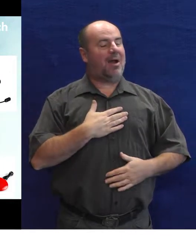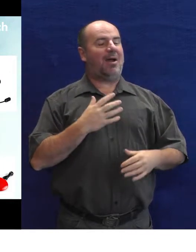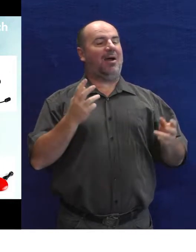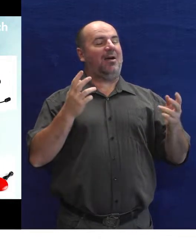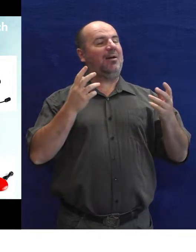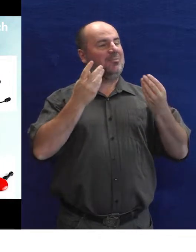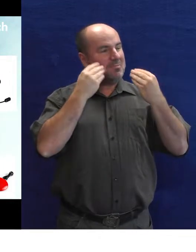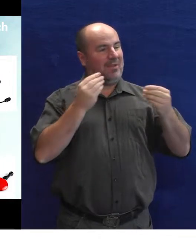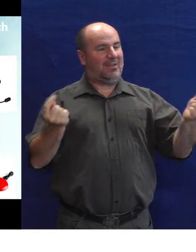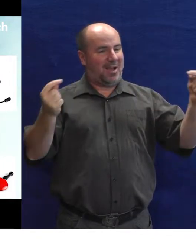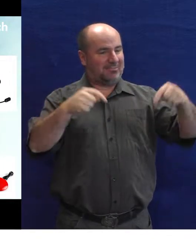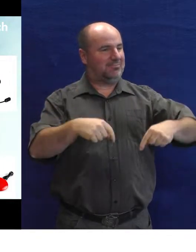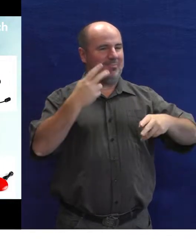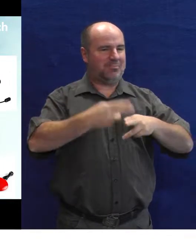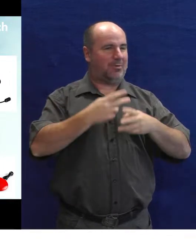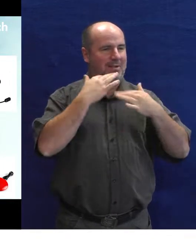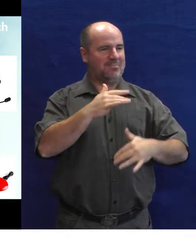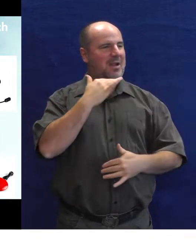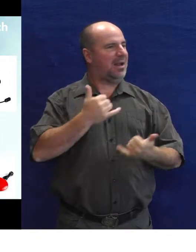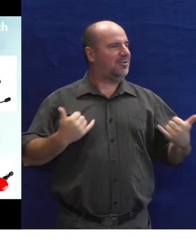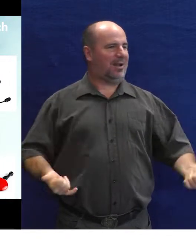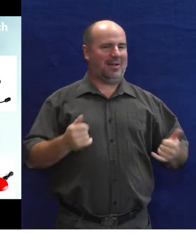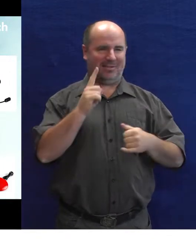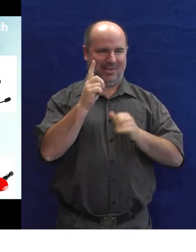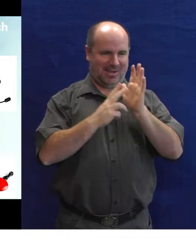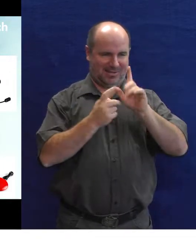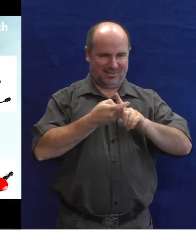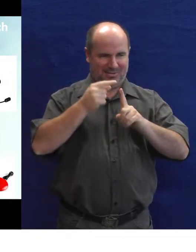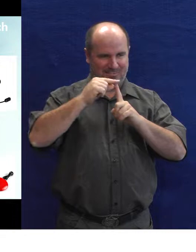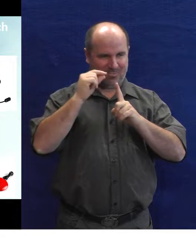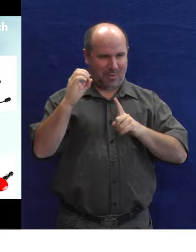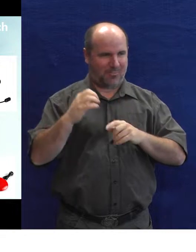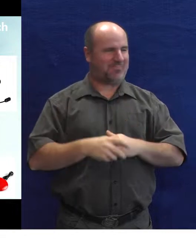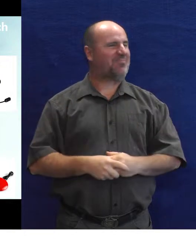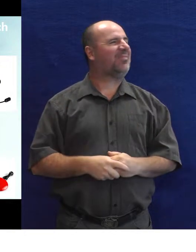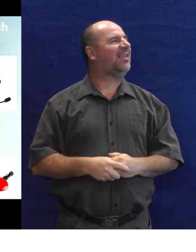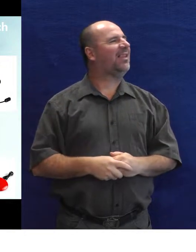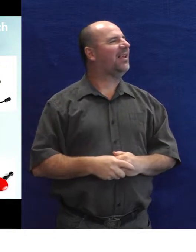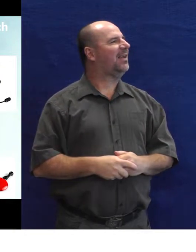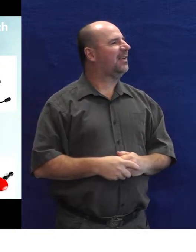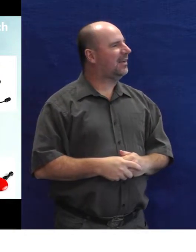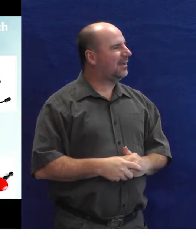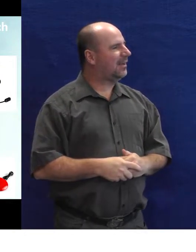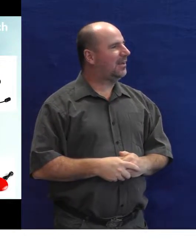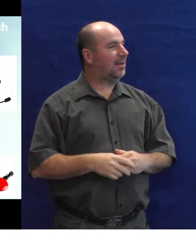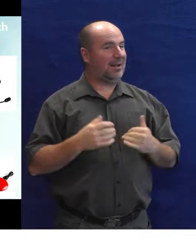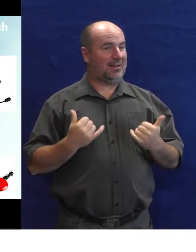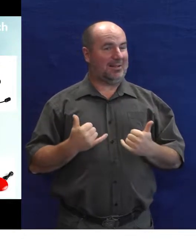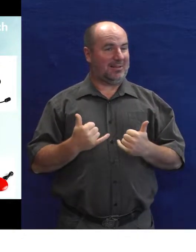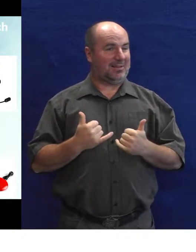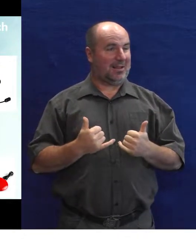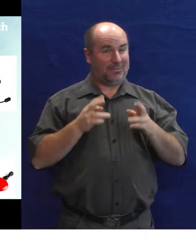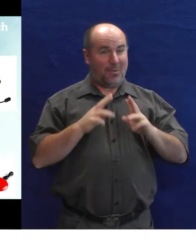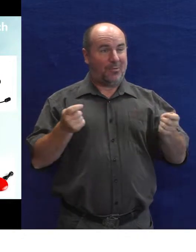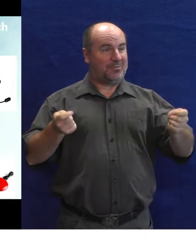poslední přednášce tohoto odpoledne. Zahajoval jsem inspo letošní a mám tu čest v podstatě v tomhle